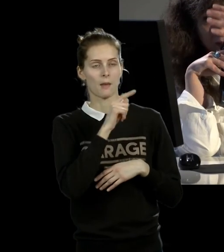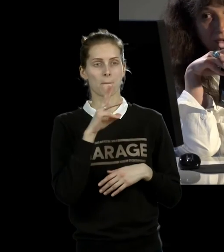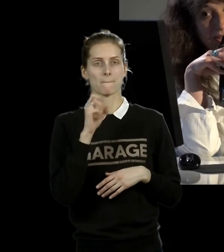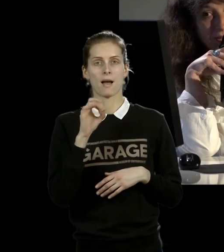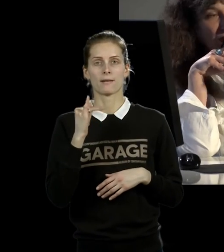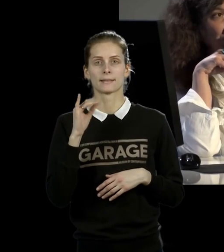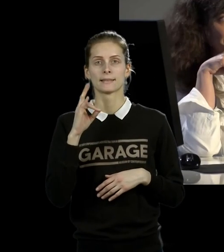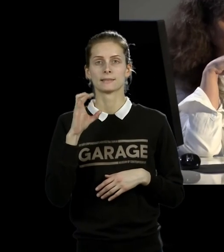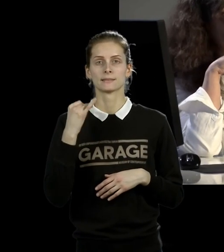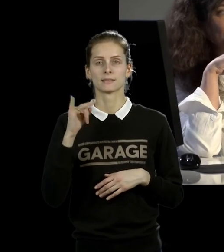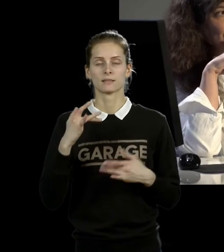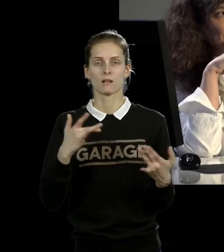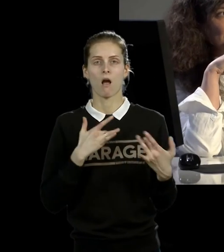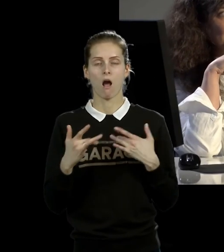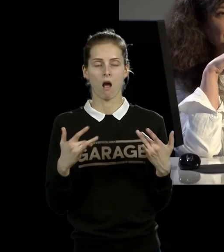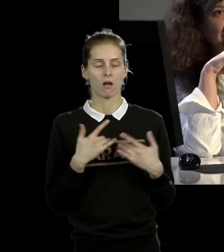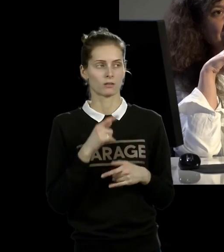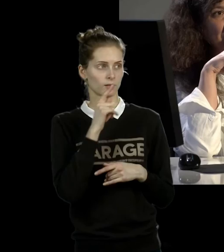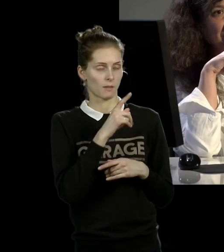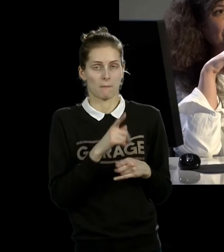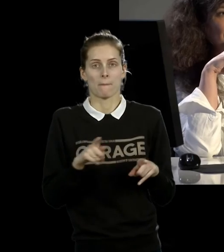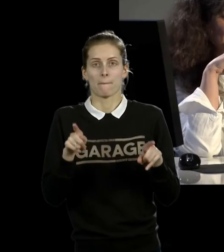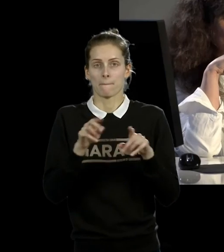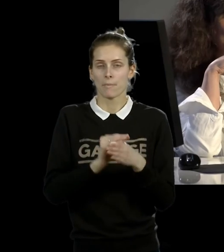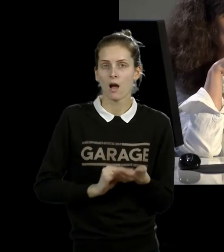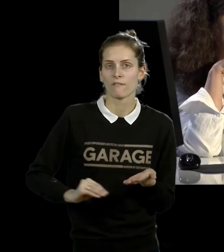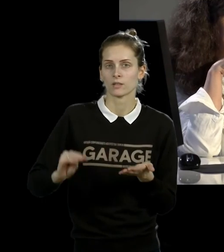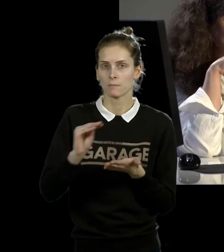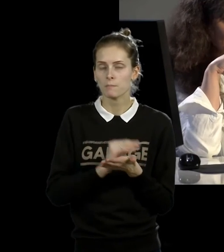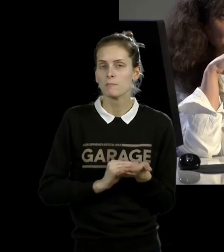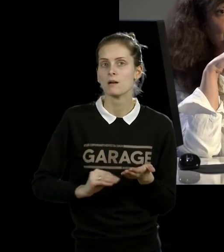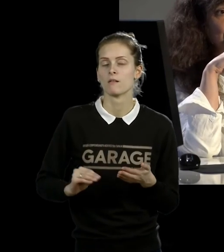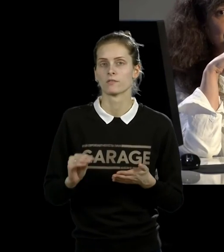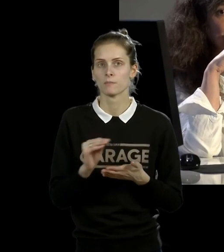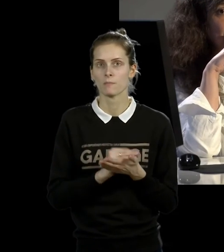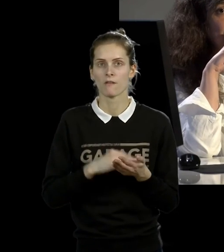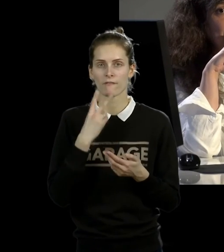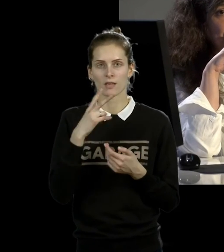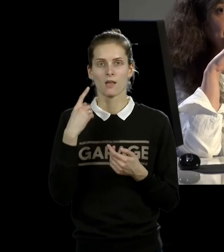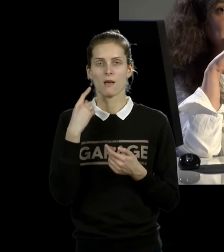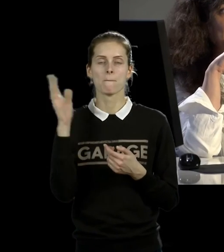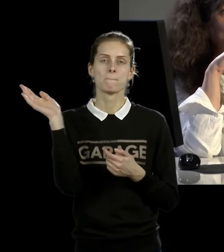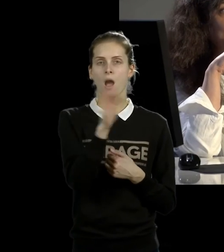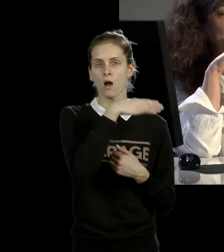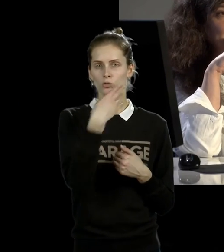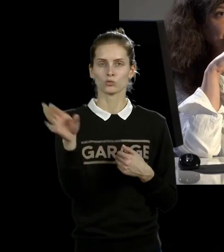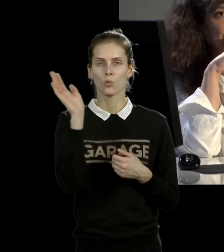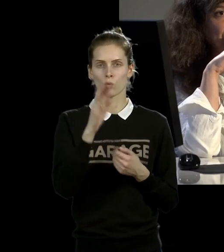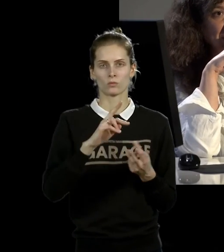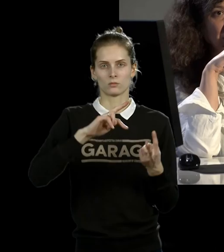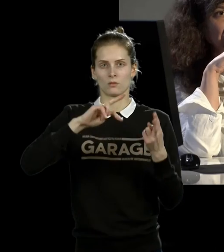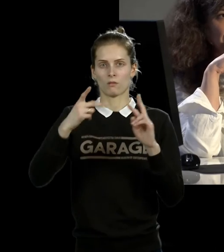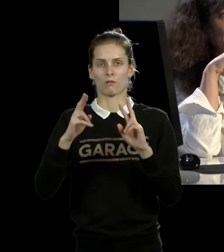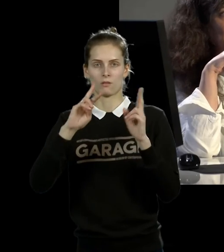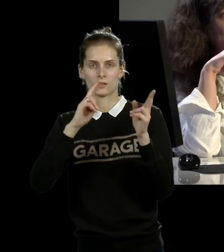людей, которые повторяют акцию Улая Абрамовича с пощечинами, превращая это в танец и